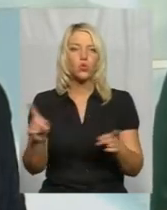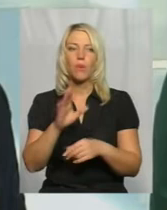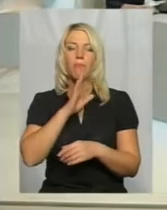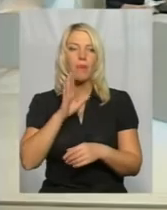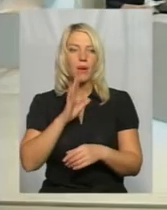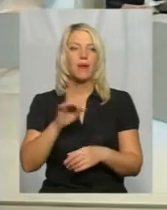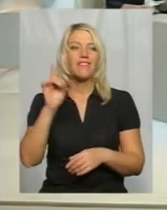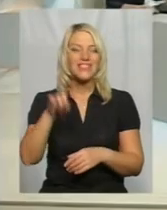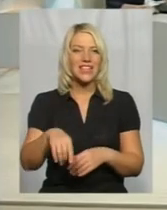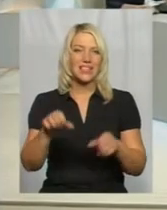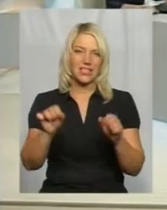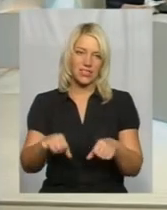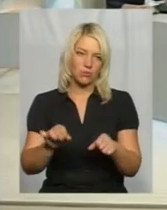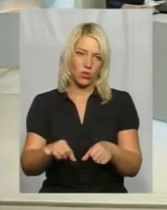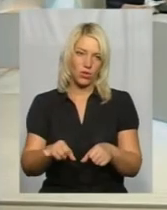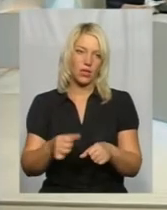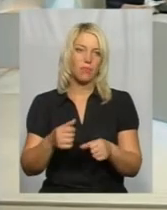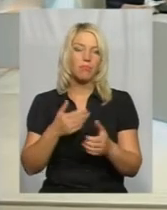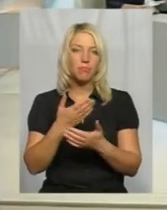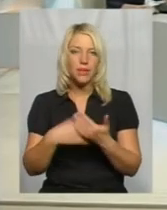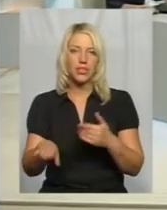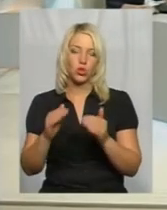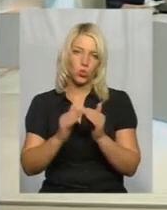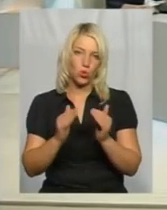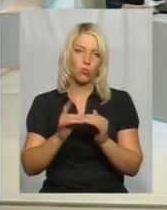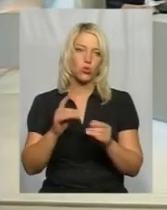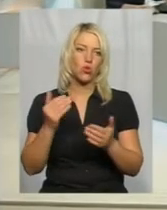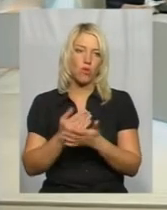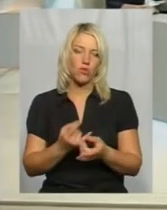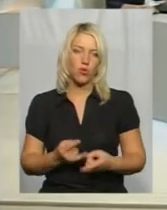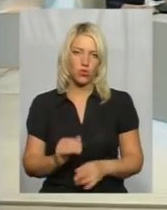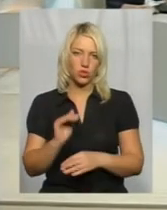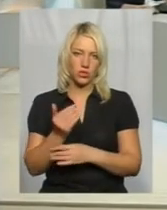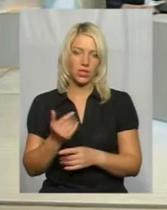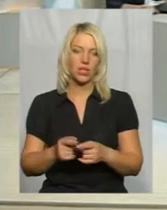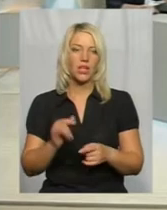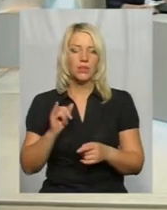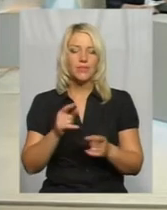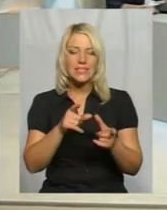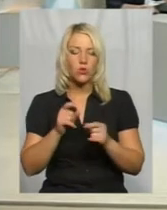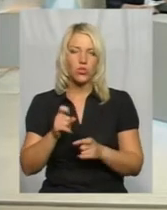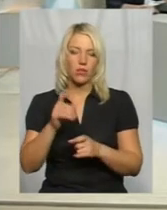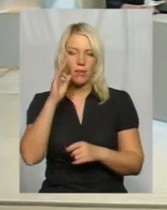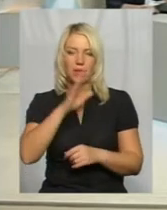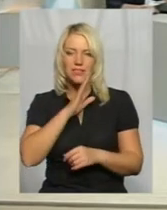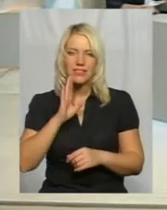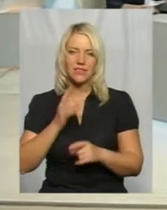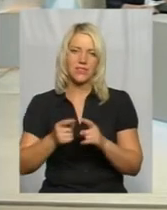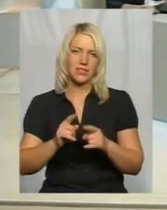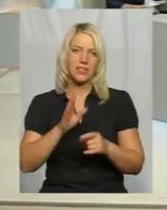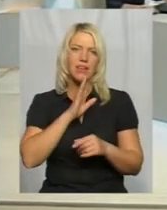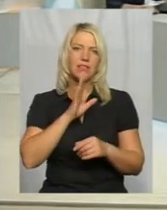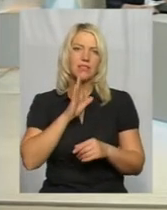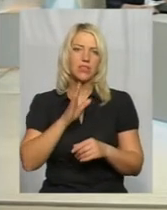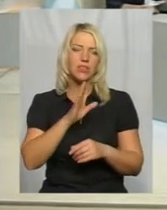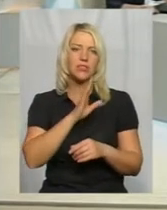все-таки піти додому з новонародженою дитиною. Залучаються і батьки цієї породілі, і працюються з сім'ями, виявляємо